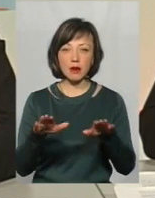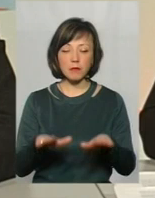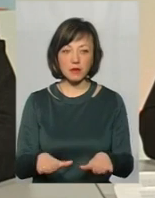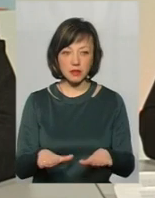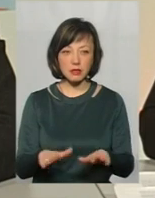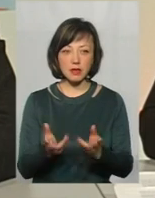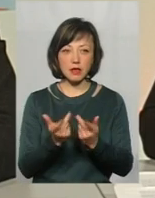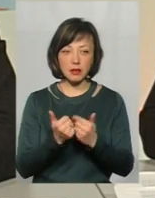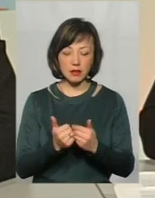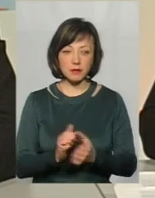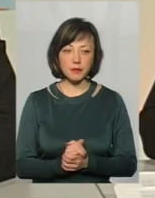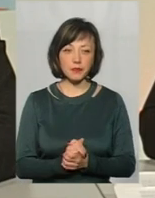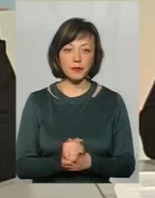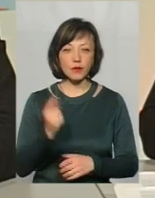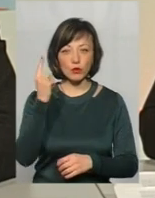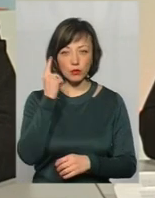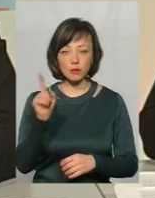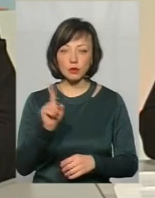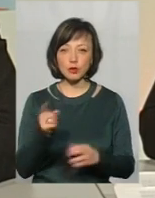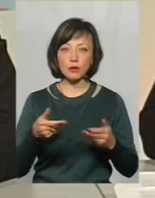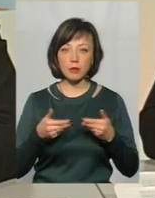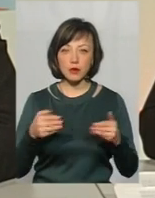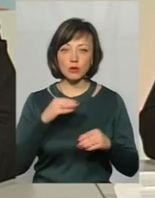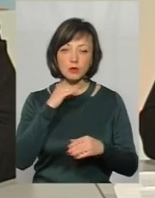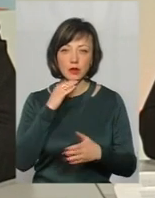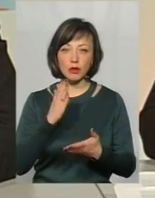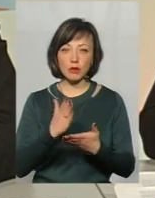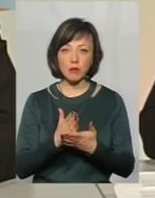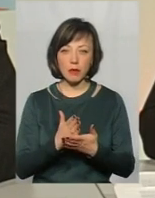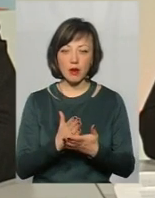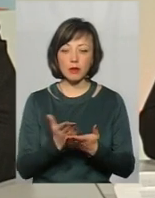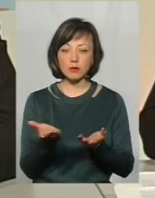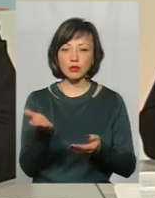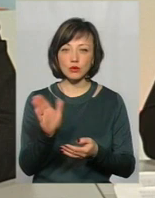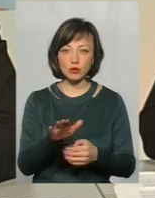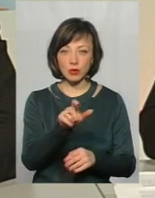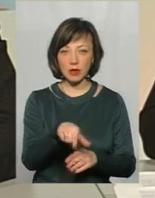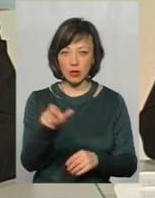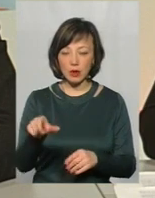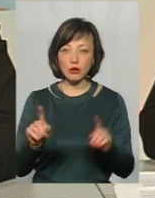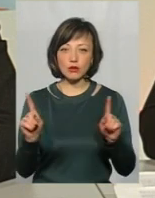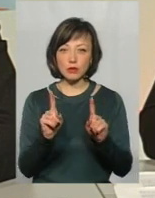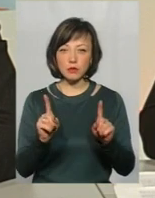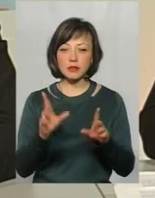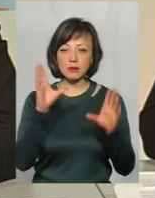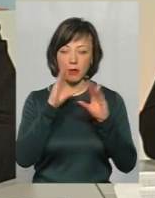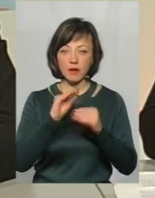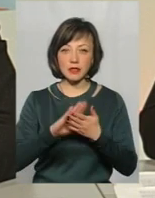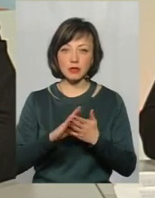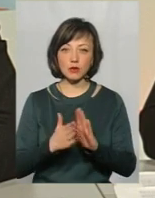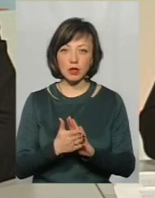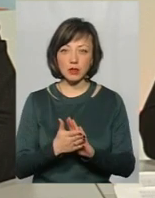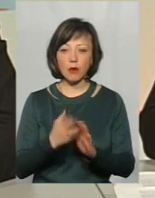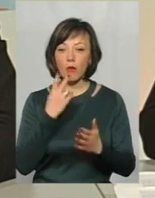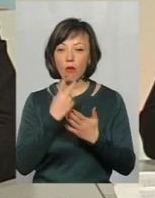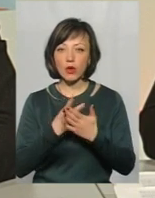місць. Я думаю, що ми достатньо маємо одиниць штатних для того, щоб справитися з ситуацією. Ми